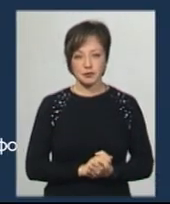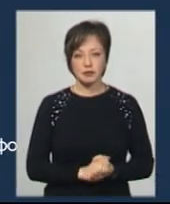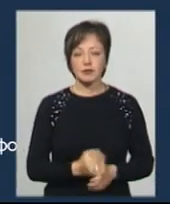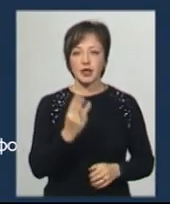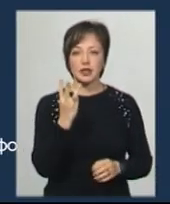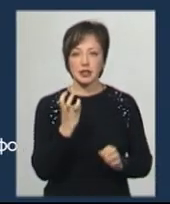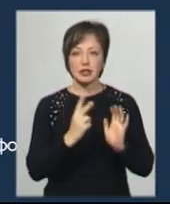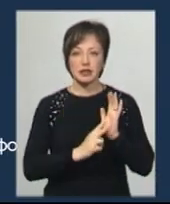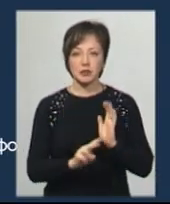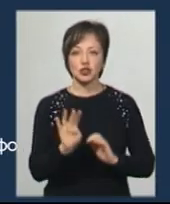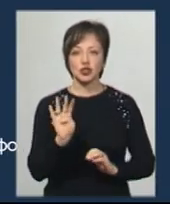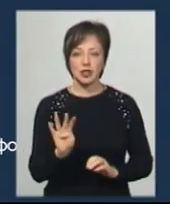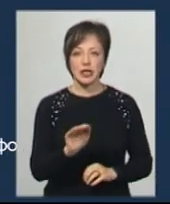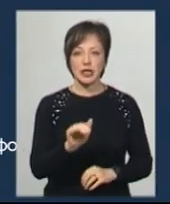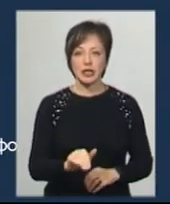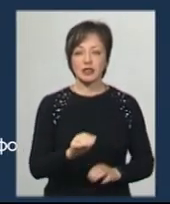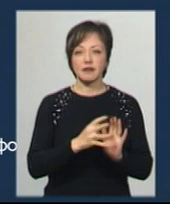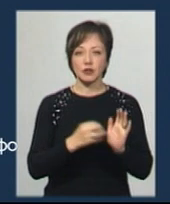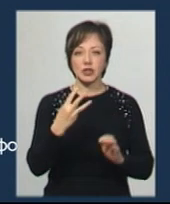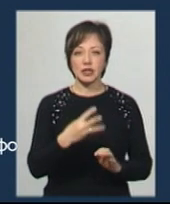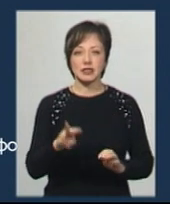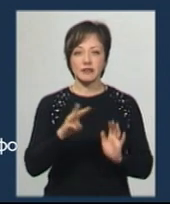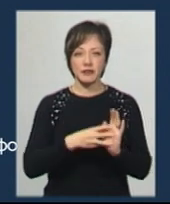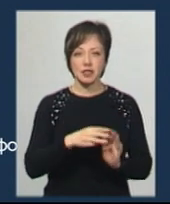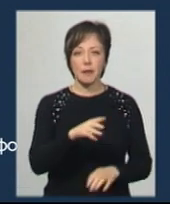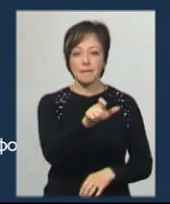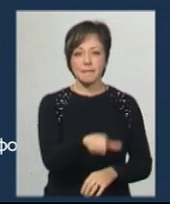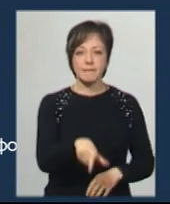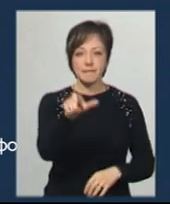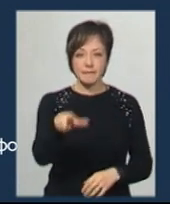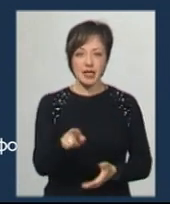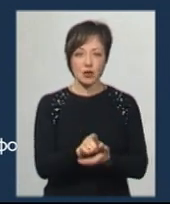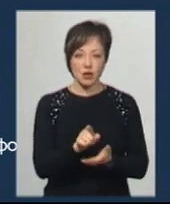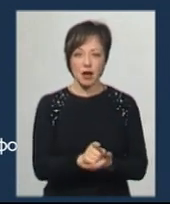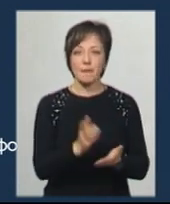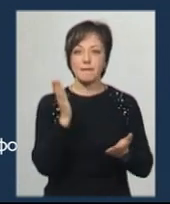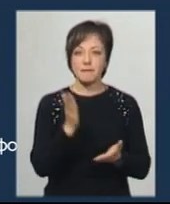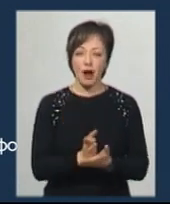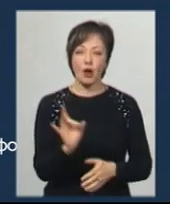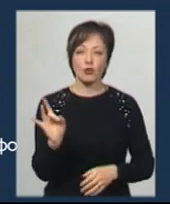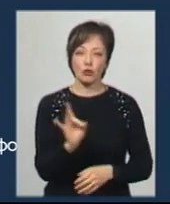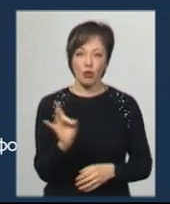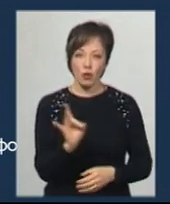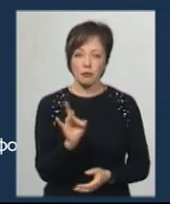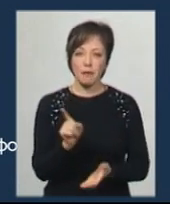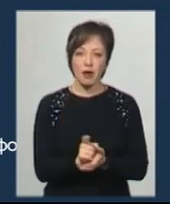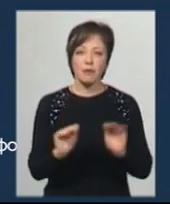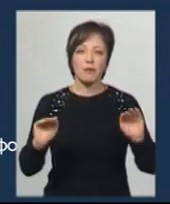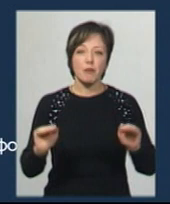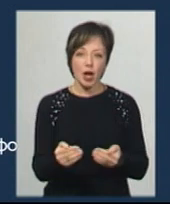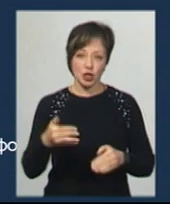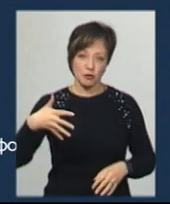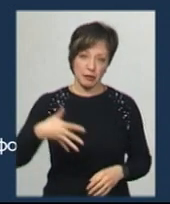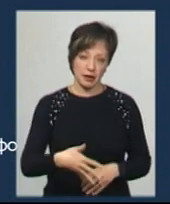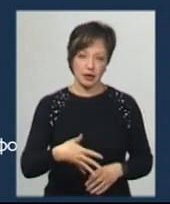374 тисячі 938 пенсіонерів. Раз мають розмір пенсії менше 5